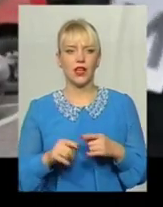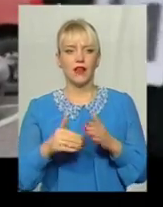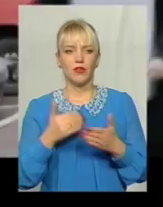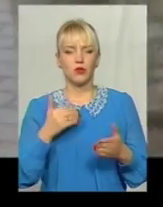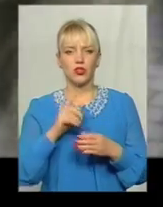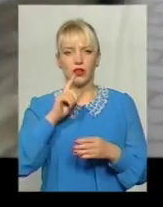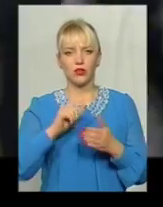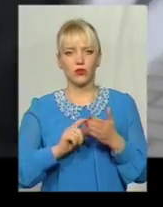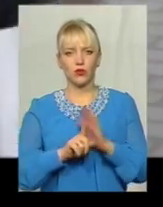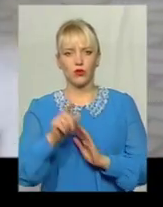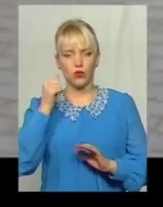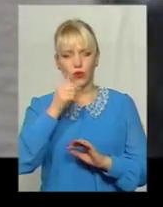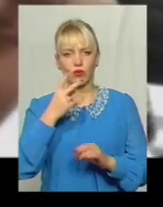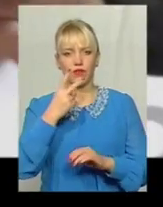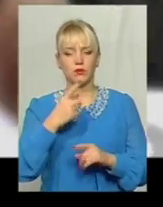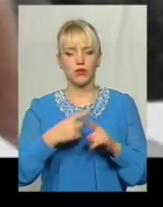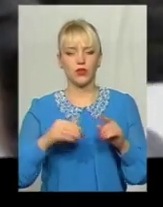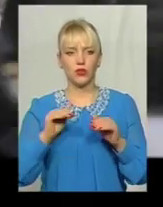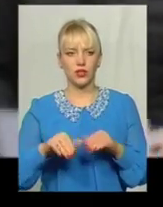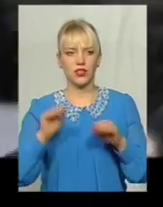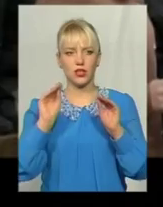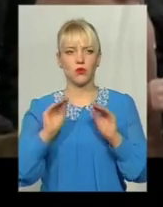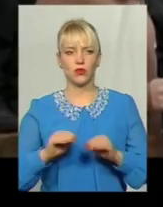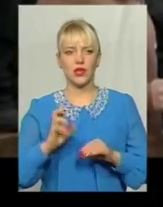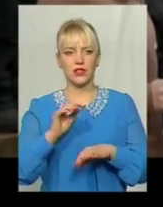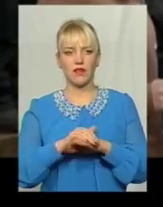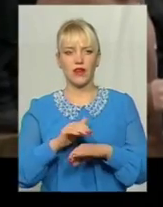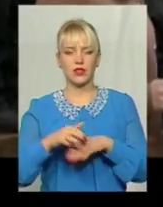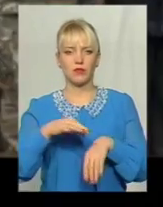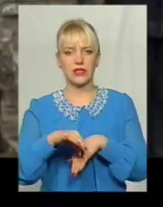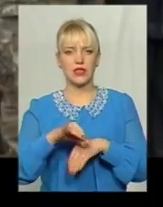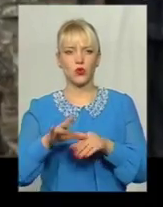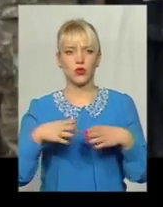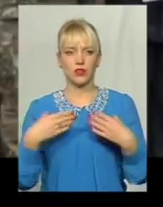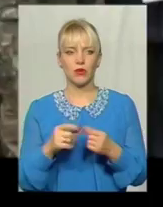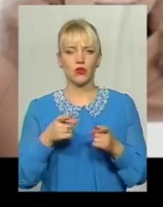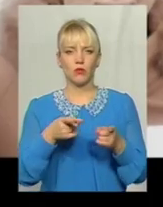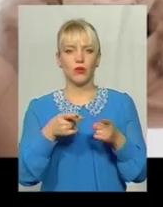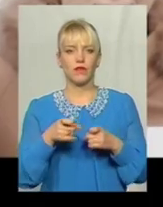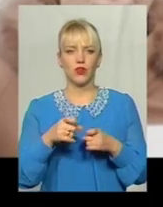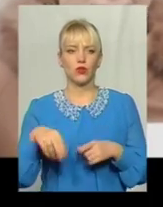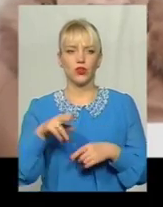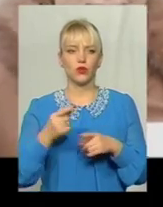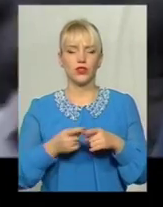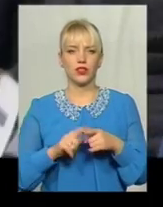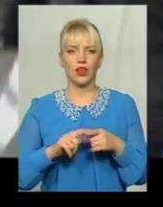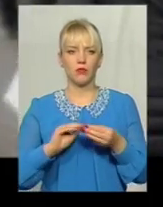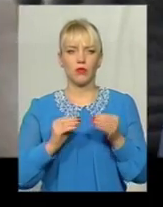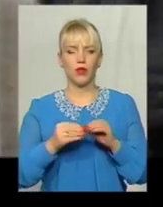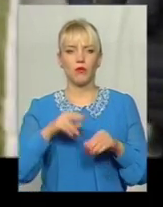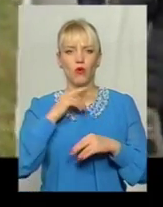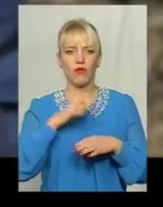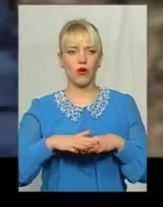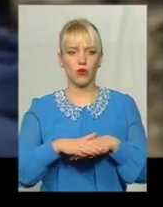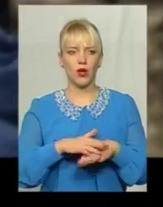2,5 тисячі протоколів за фактом насильства у сім'ях Щоб привернути до цієї проблеми, увагу громади поліціянти